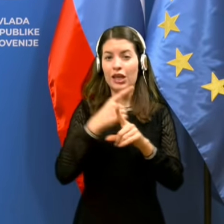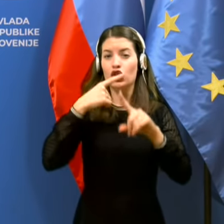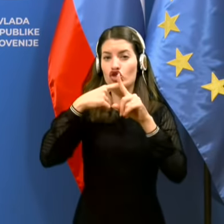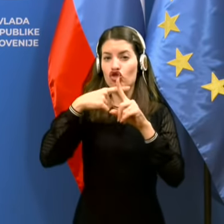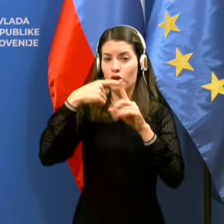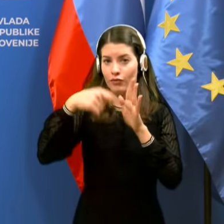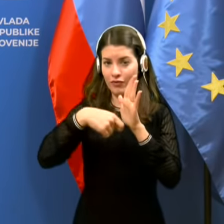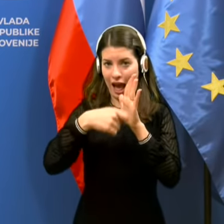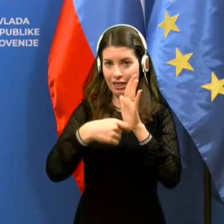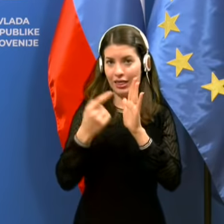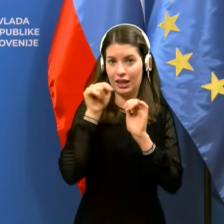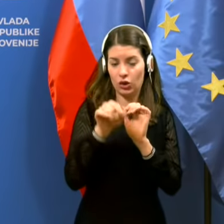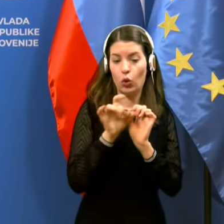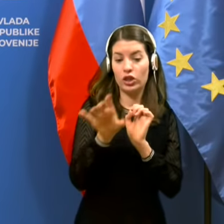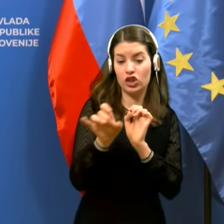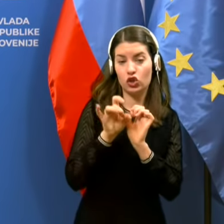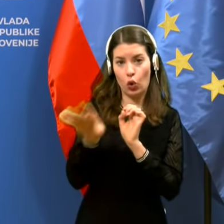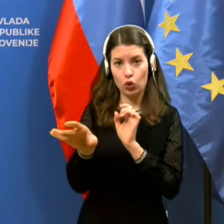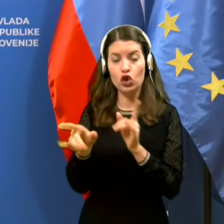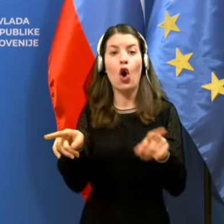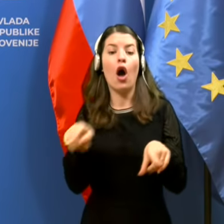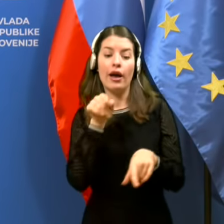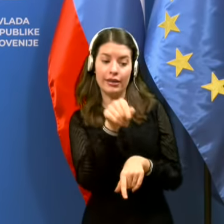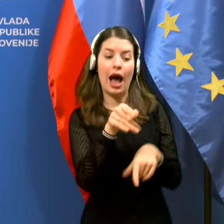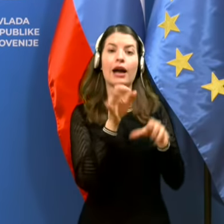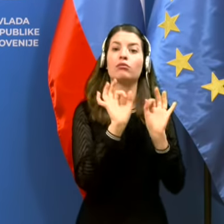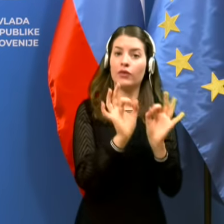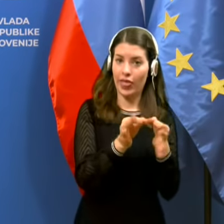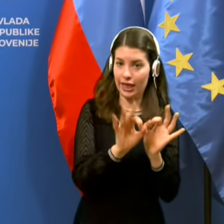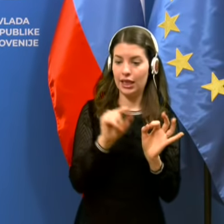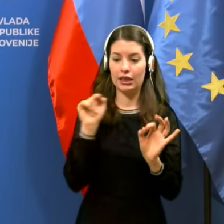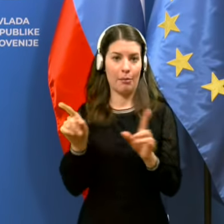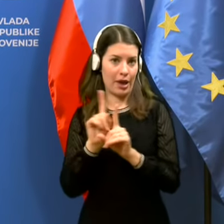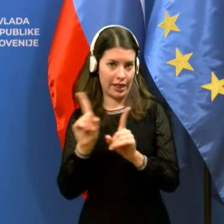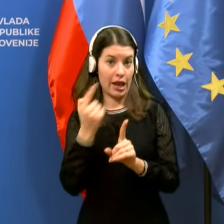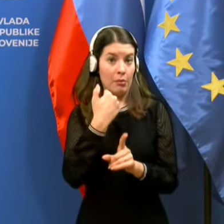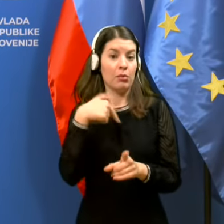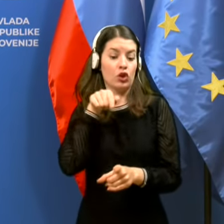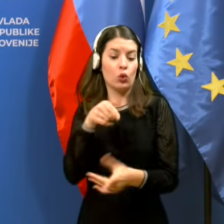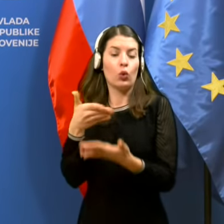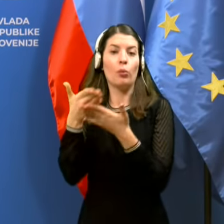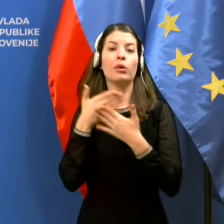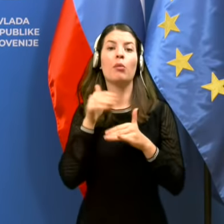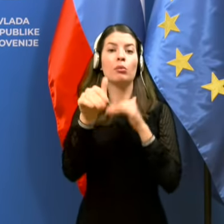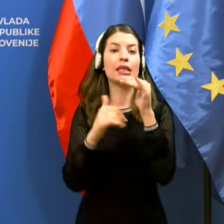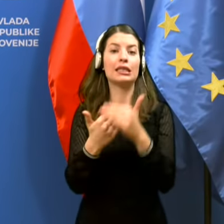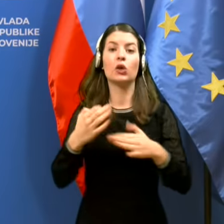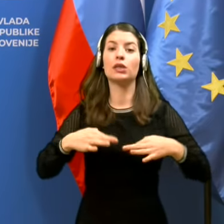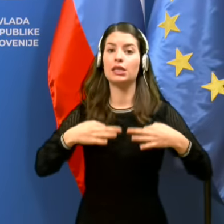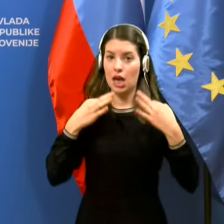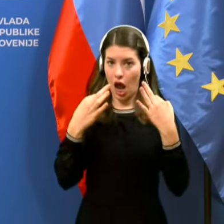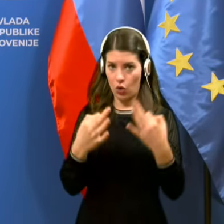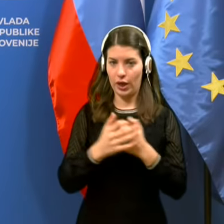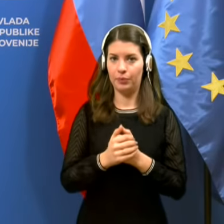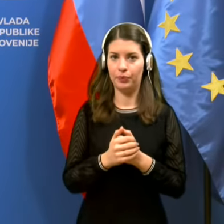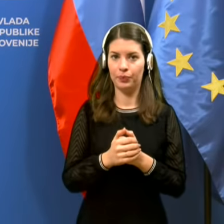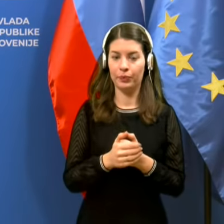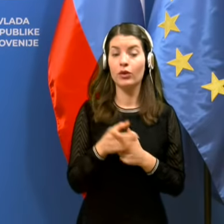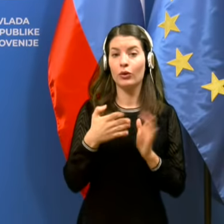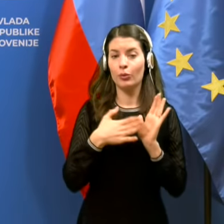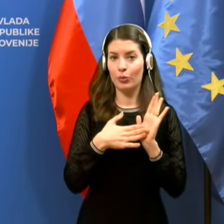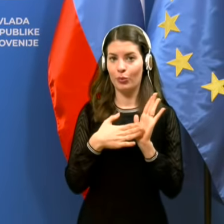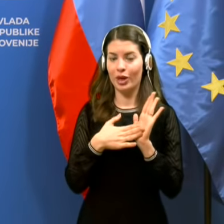bazi izločajo test kot kvaliteten ali nekvaliteten, pridobivamo iz Ministrstva za zdravje. In to je ta del. Torej,